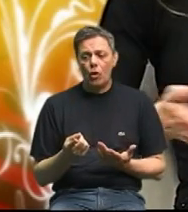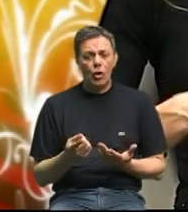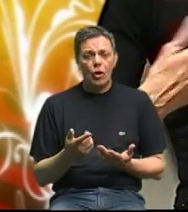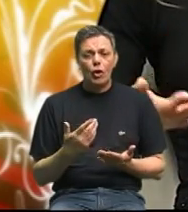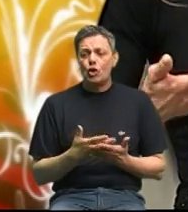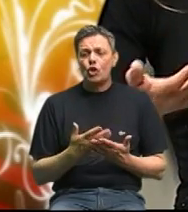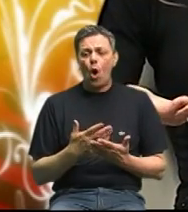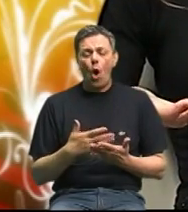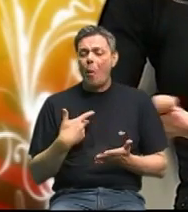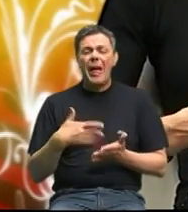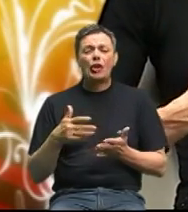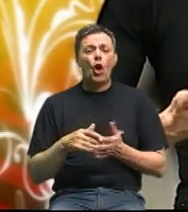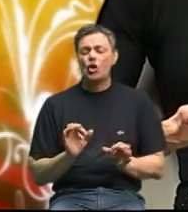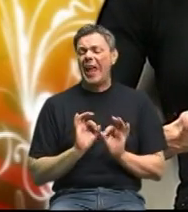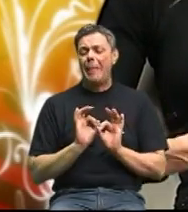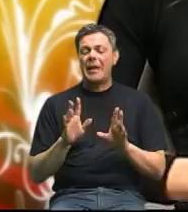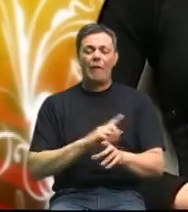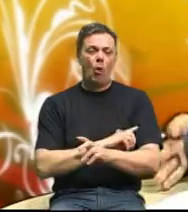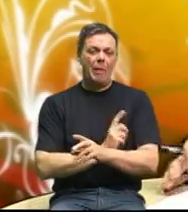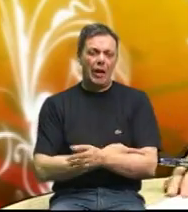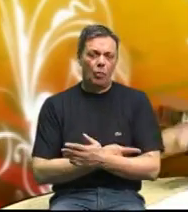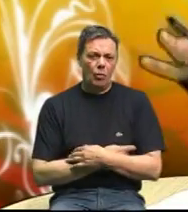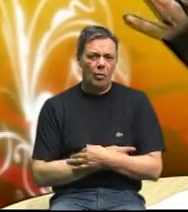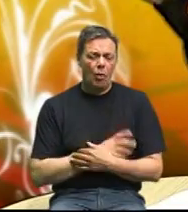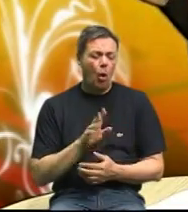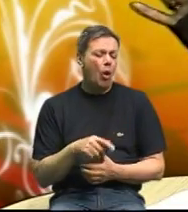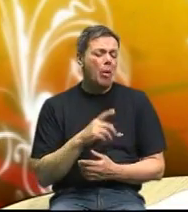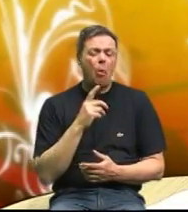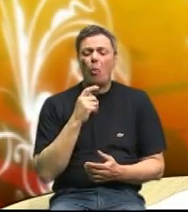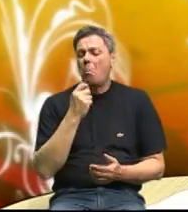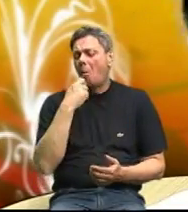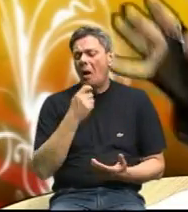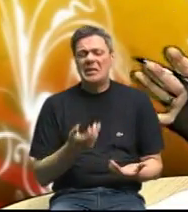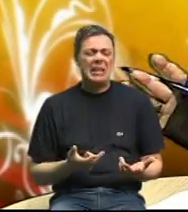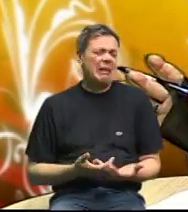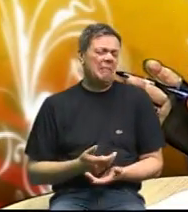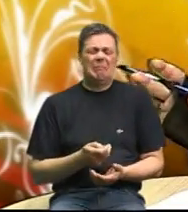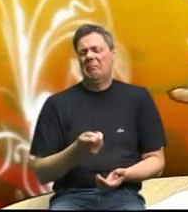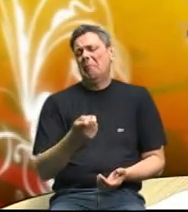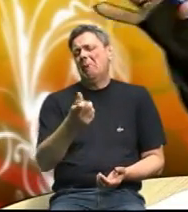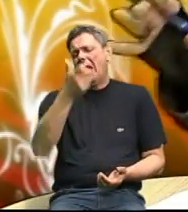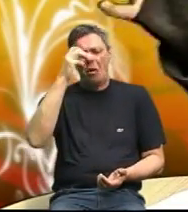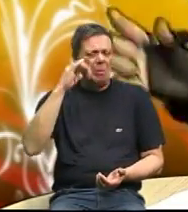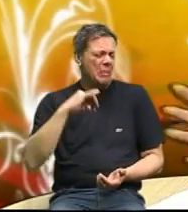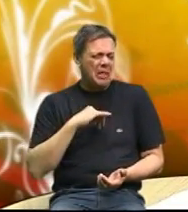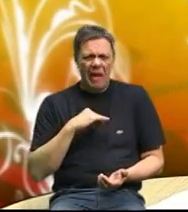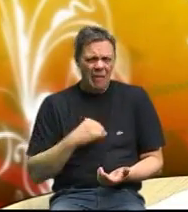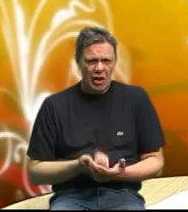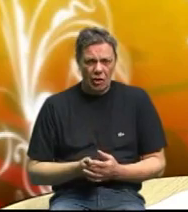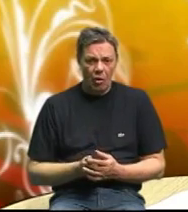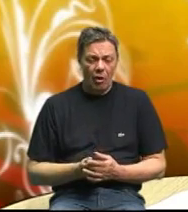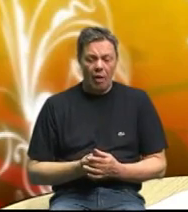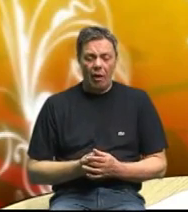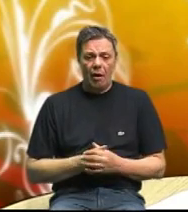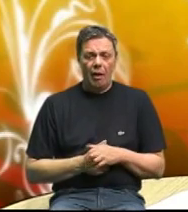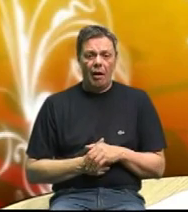energiju ne troše ne troše bilo šta da pojede oni mogu pojesti dnevno osamsto kalorija što je nula za jednog pokrešnog